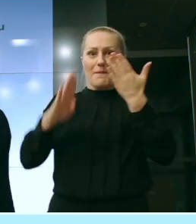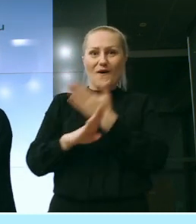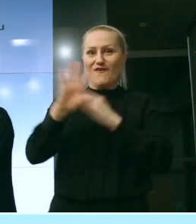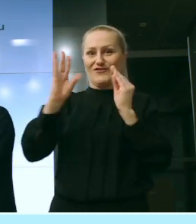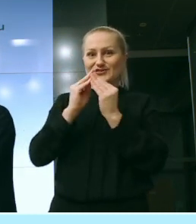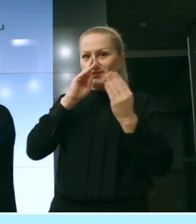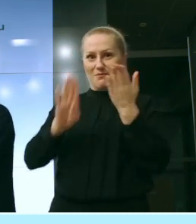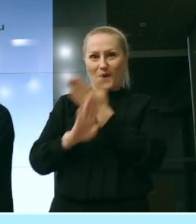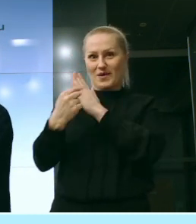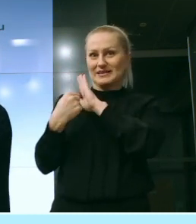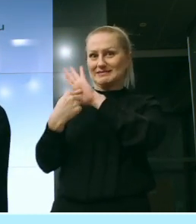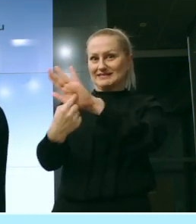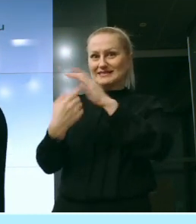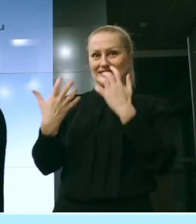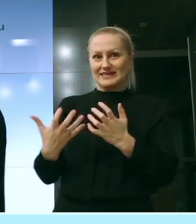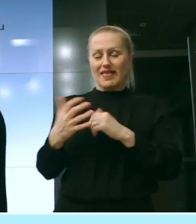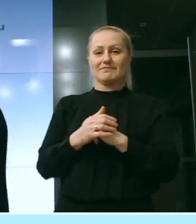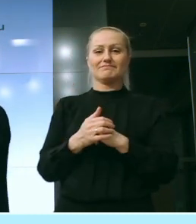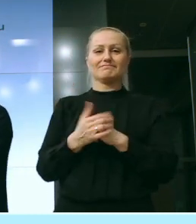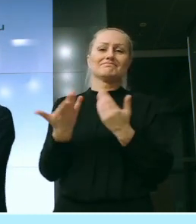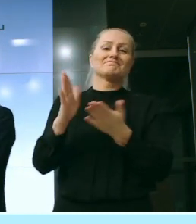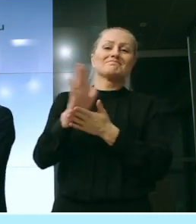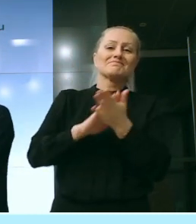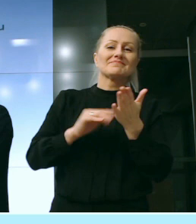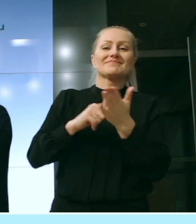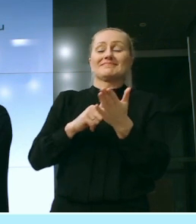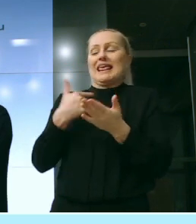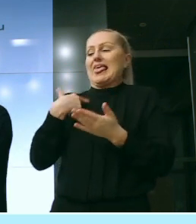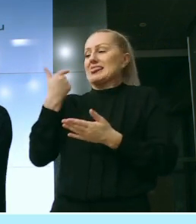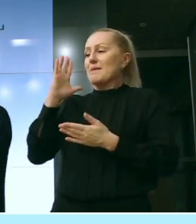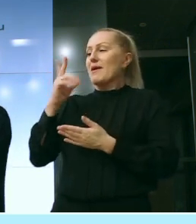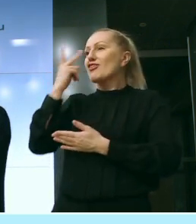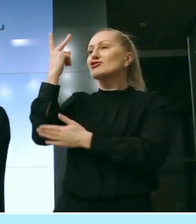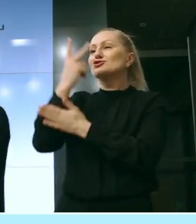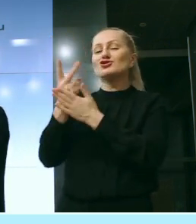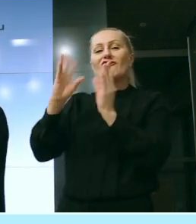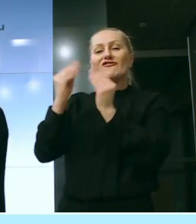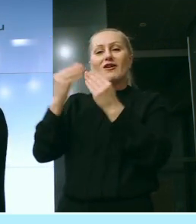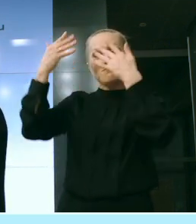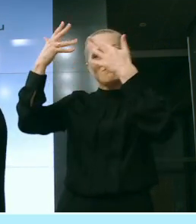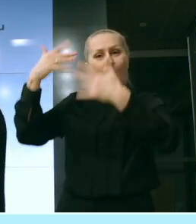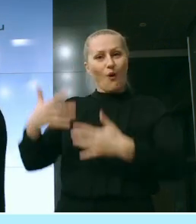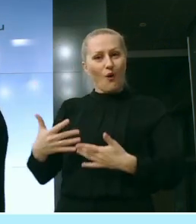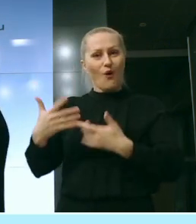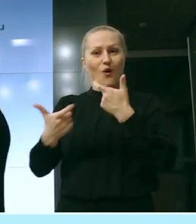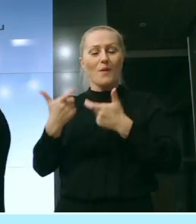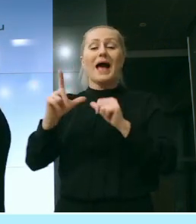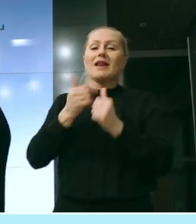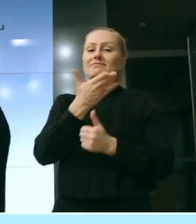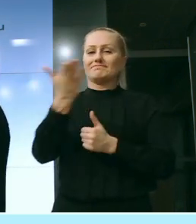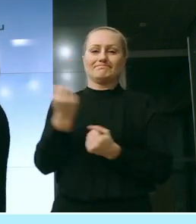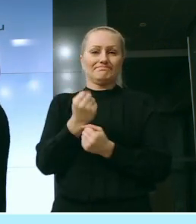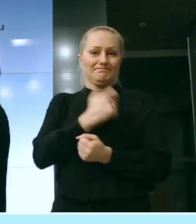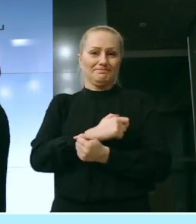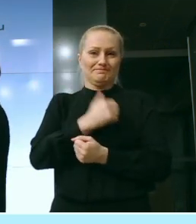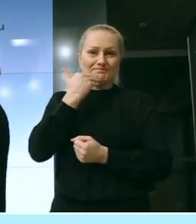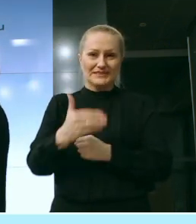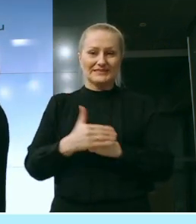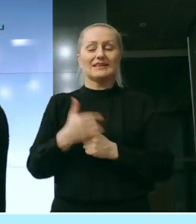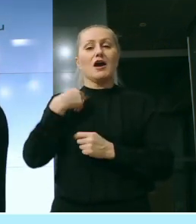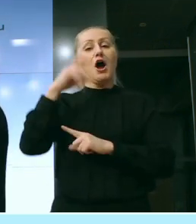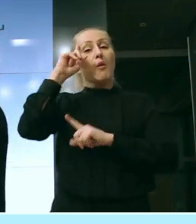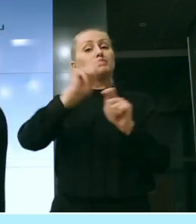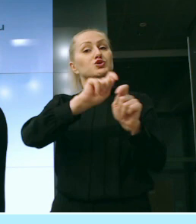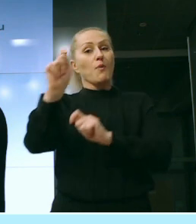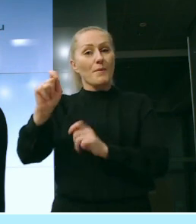wybaczyć, ze względu na czas, że nie będę czytała wszystkich jurorów, ale bardzo, bardzo Państwu dziękujemy. Przypominam, o czym Leszek